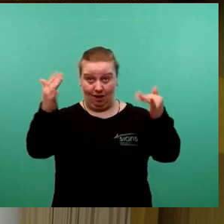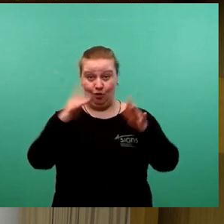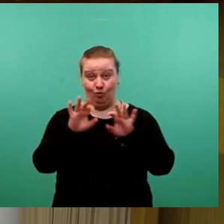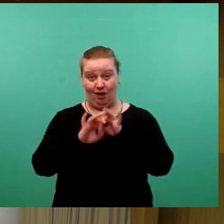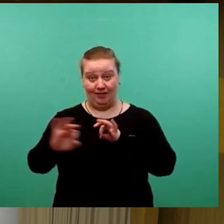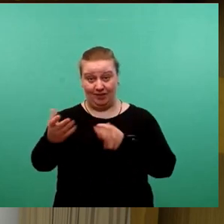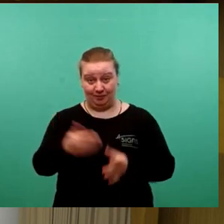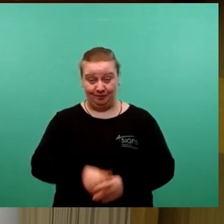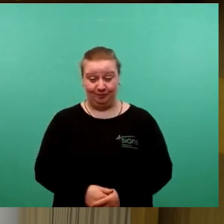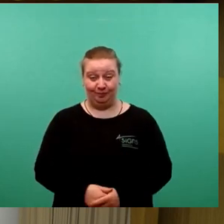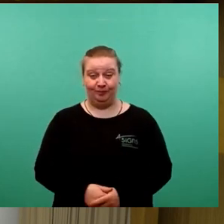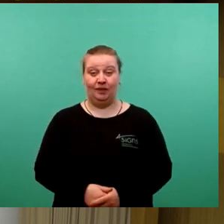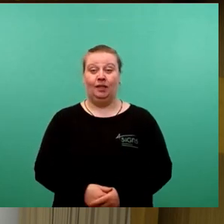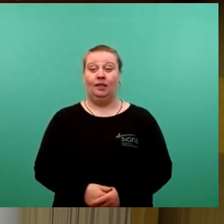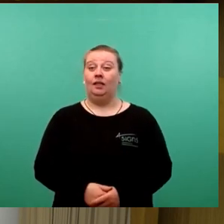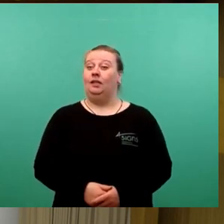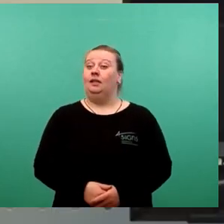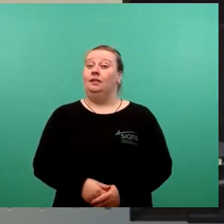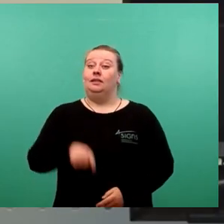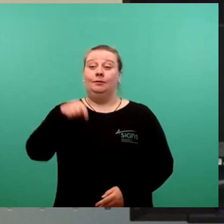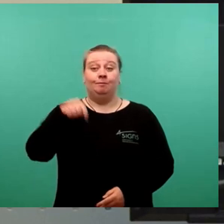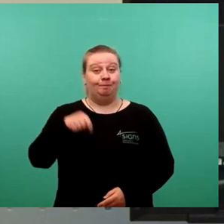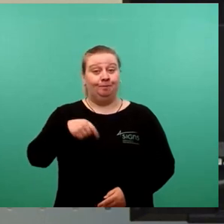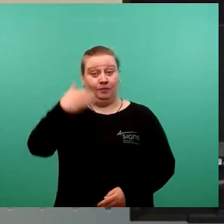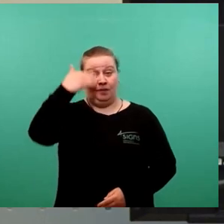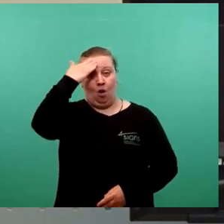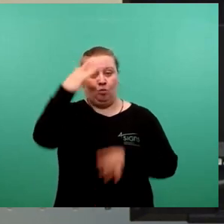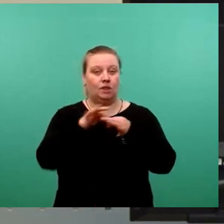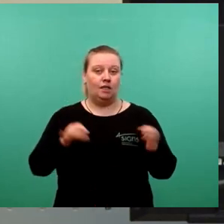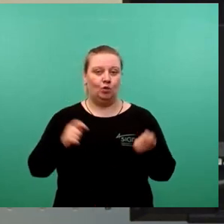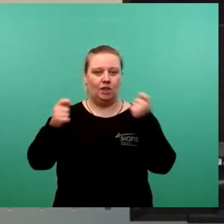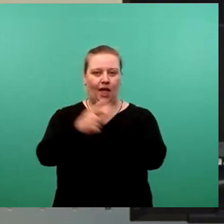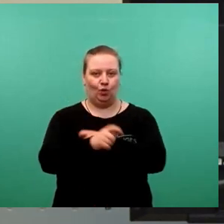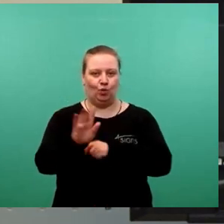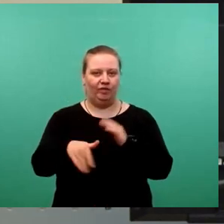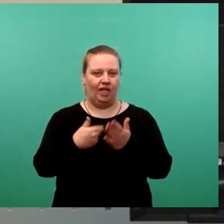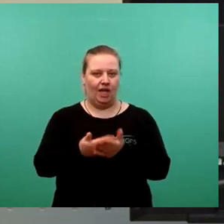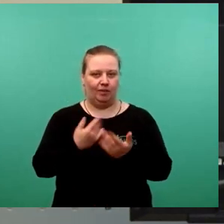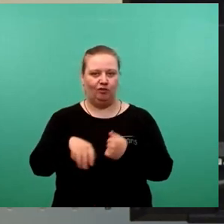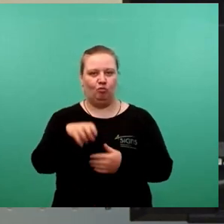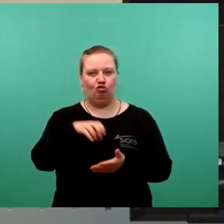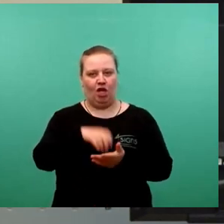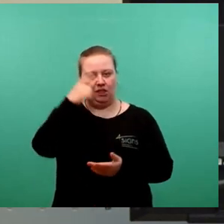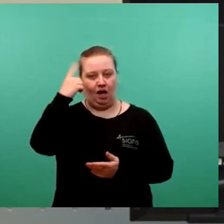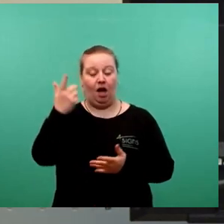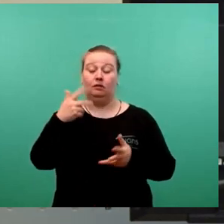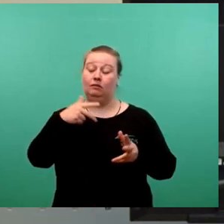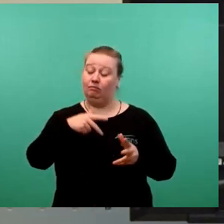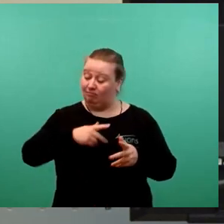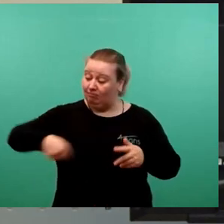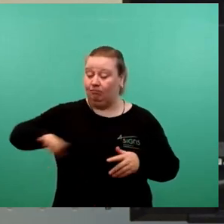Das, was wir mit dieser Hauptsatzungsänderung, dem Ergebnis des vom Stadtrat mit großer Mehrheit